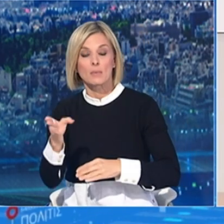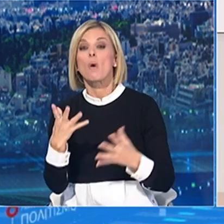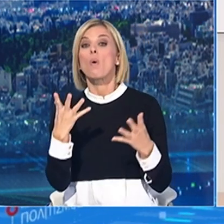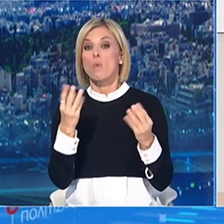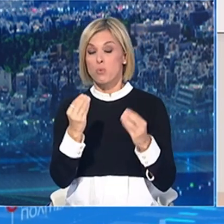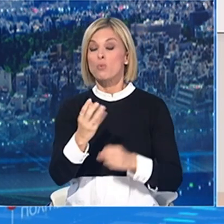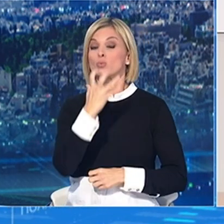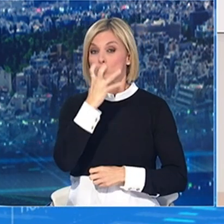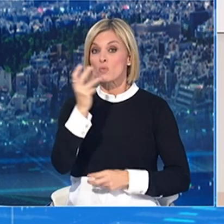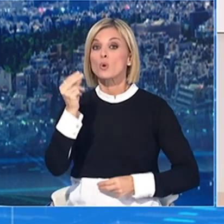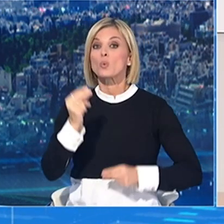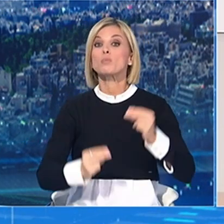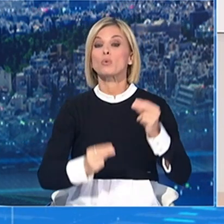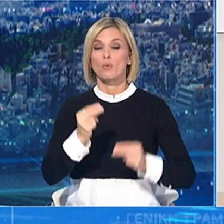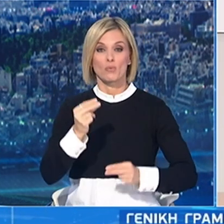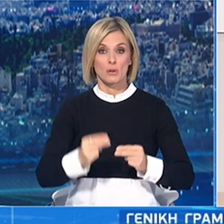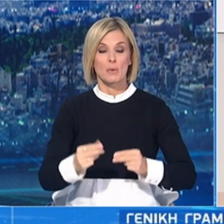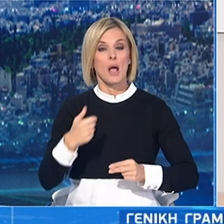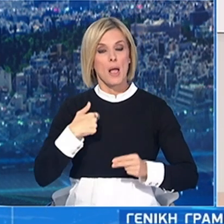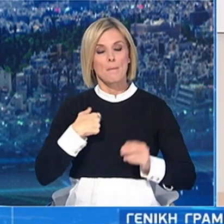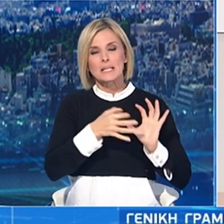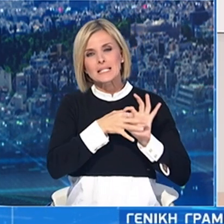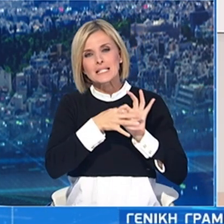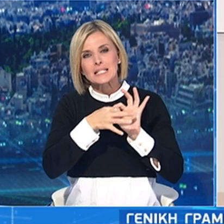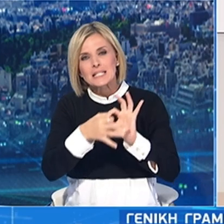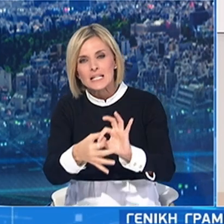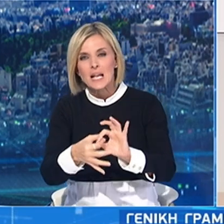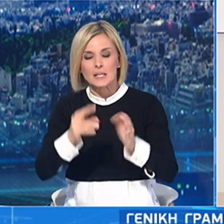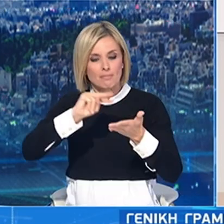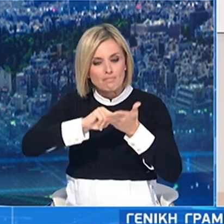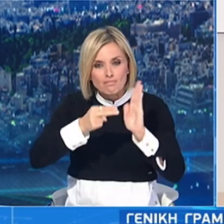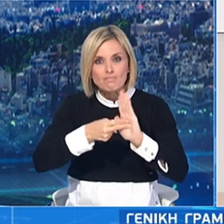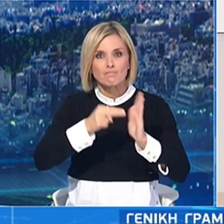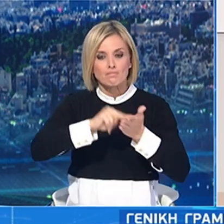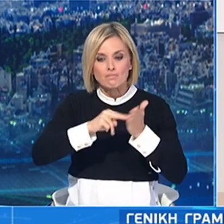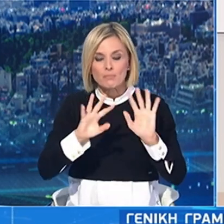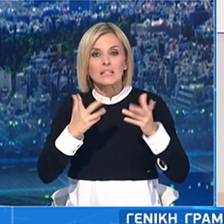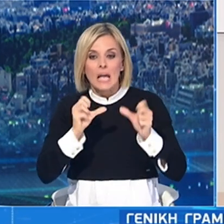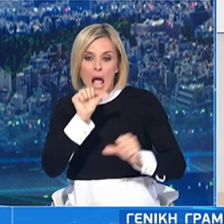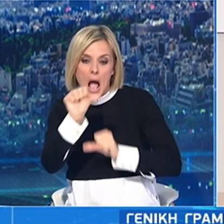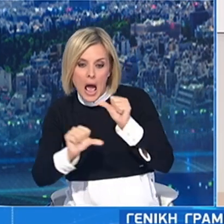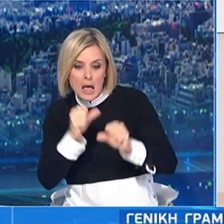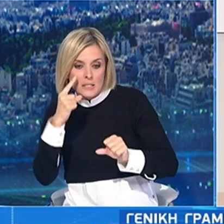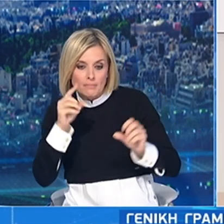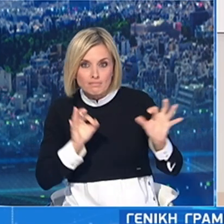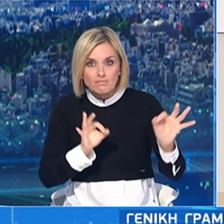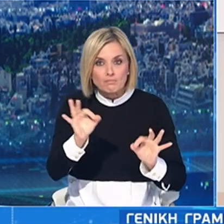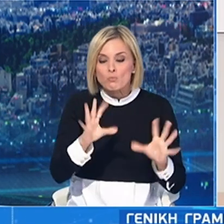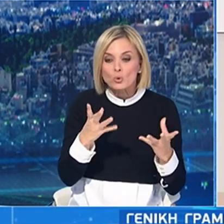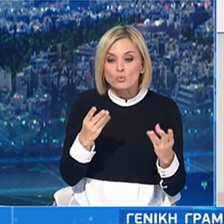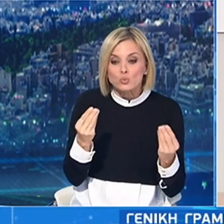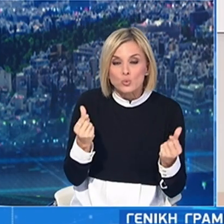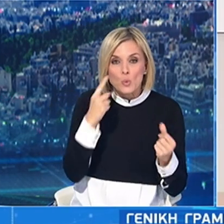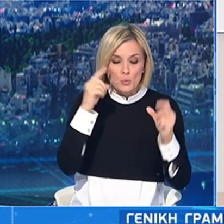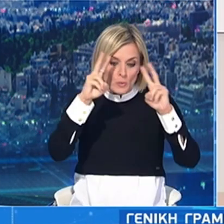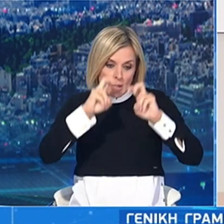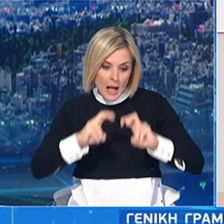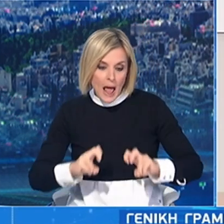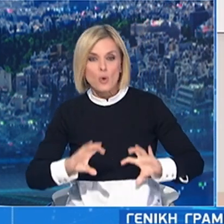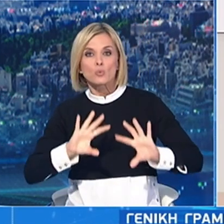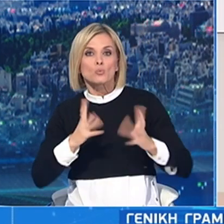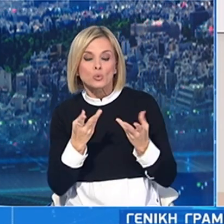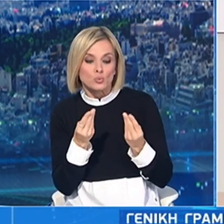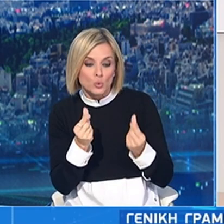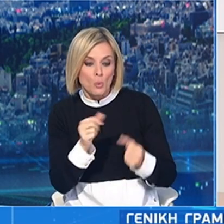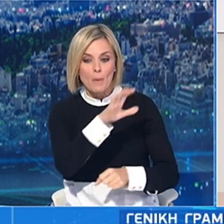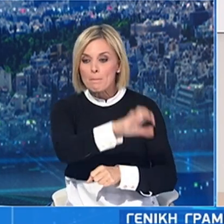εξαιρετικά κρίσιμη. Γι' αυτό και συνεχίζουμε επιμέλεια να παρακολουθούμε κάθε αλλαγή των δεδομένων και αναλύουμε τα ιδιαίτερα χαρακτηριστικά που